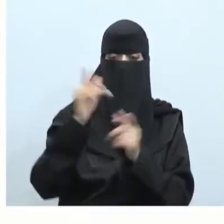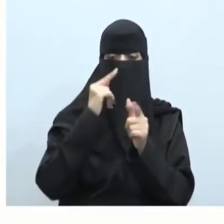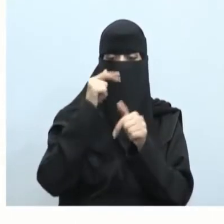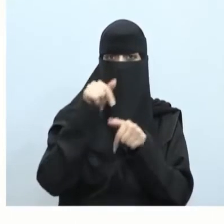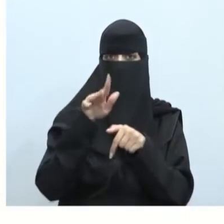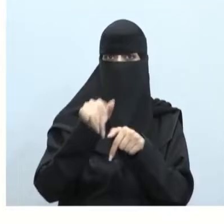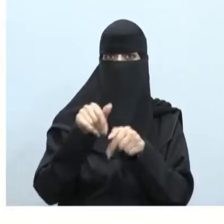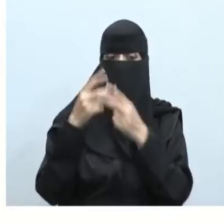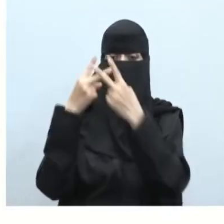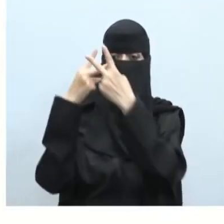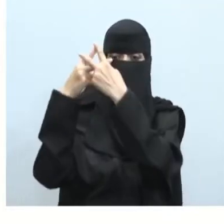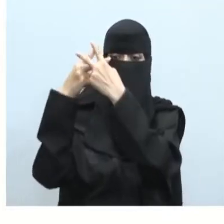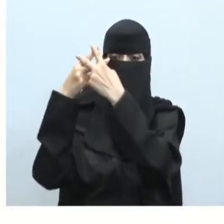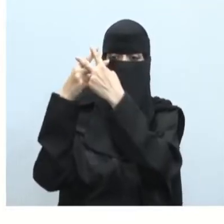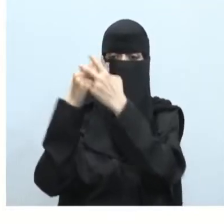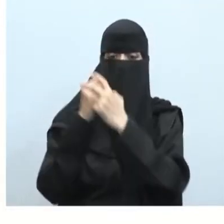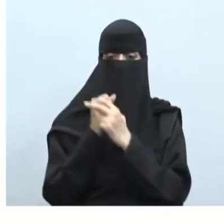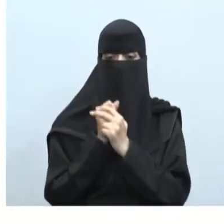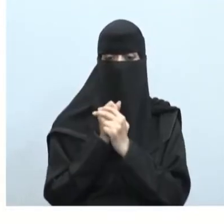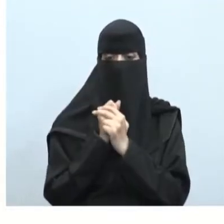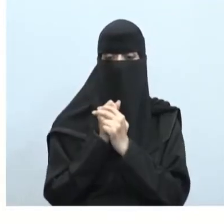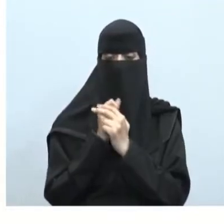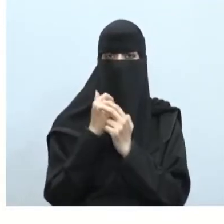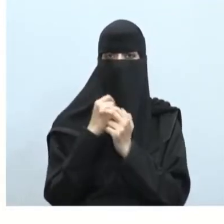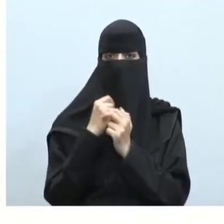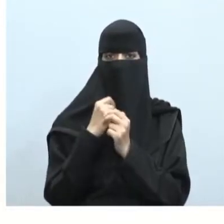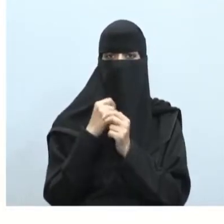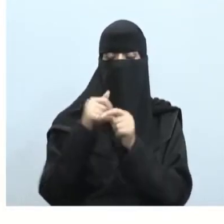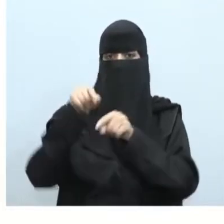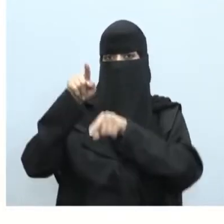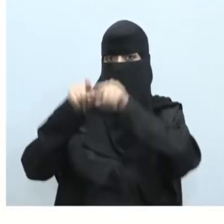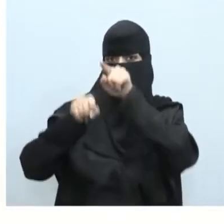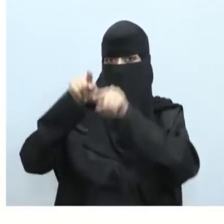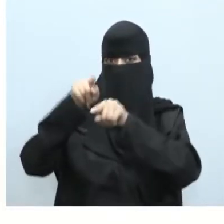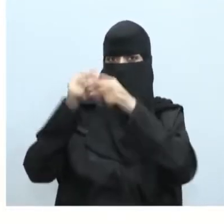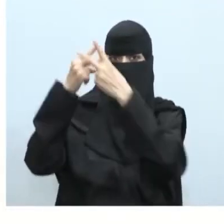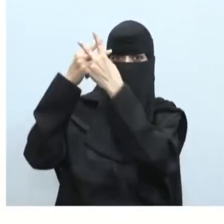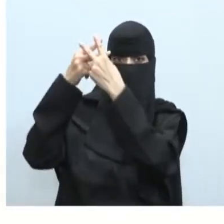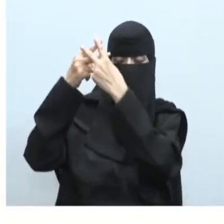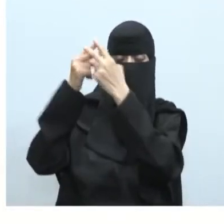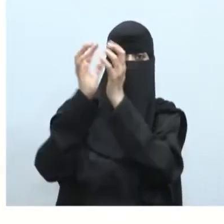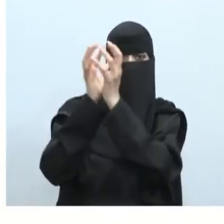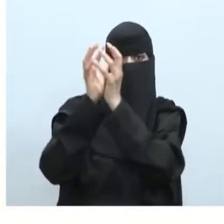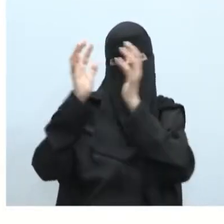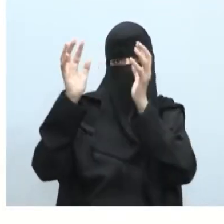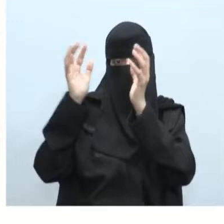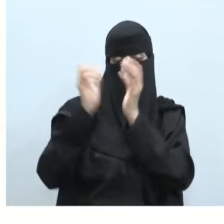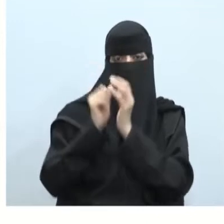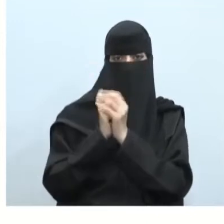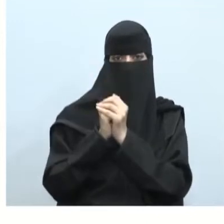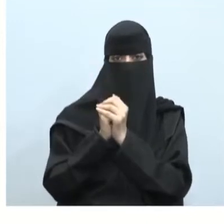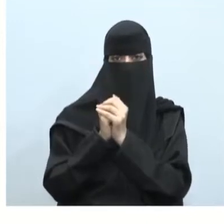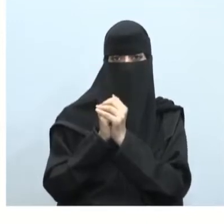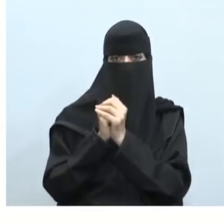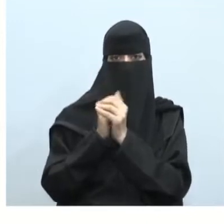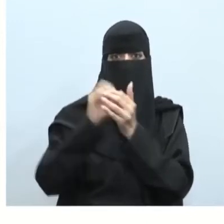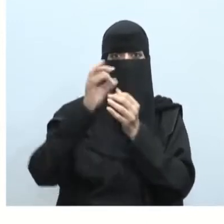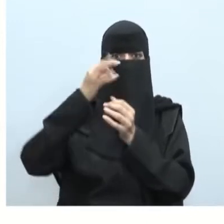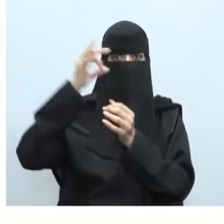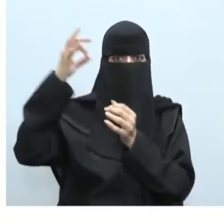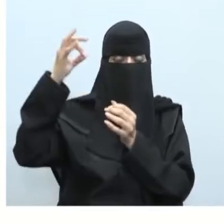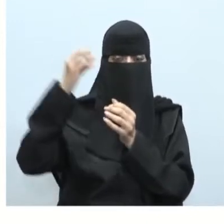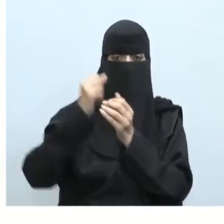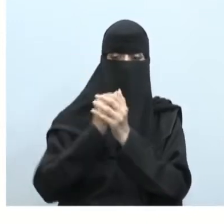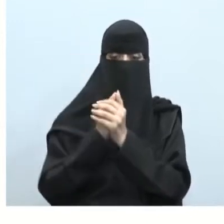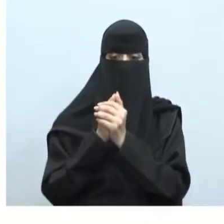النجوم أبناء وبنات الطلاب تتباين النجوم في الحجم وفي اللمعان